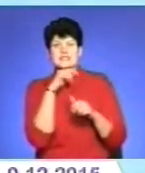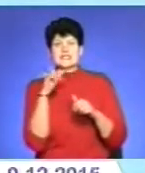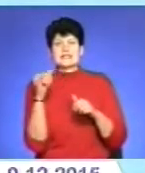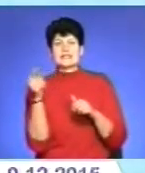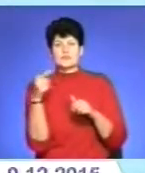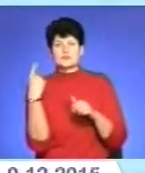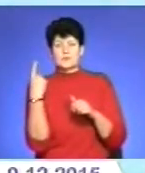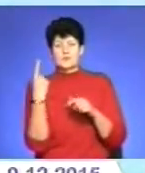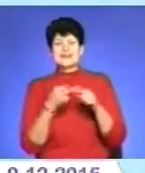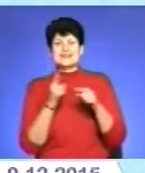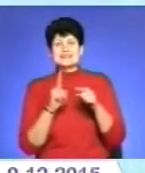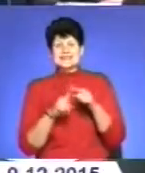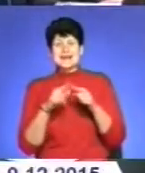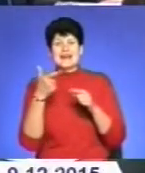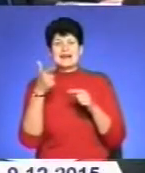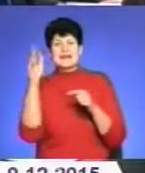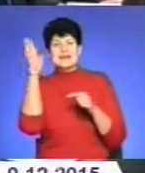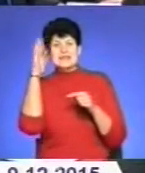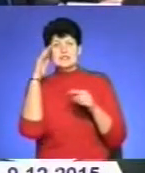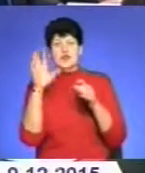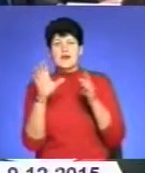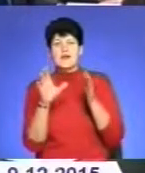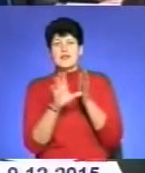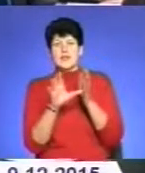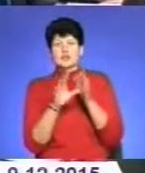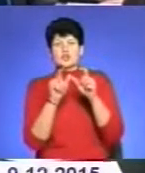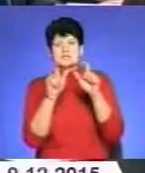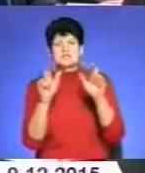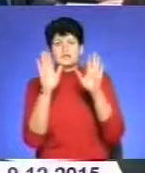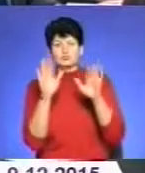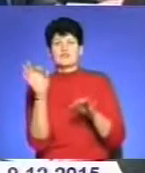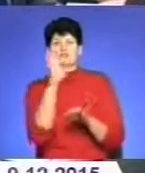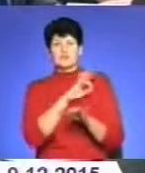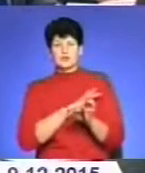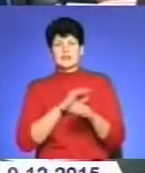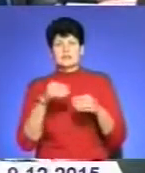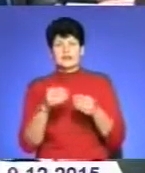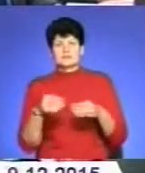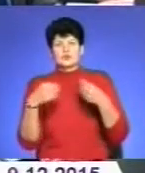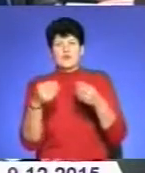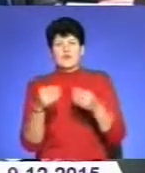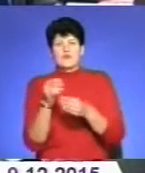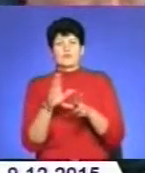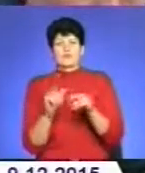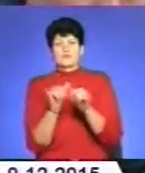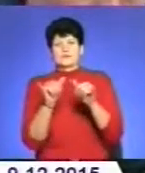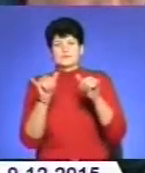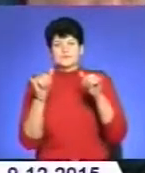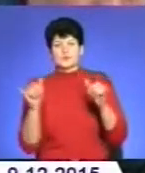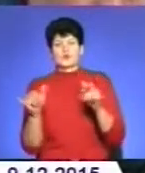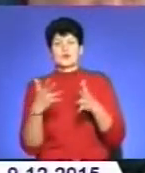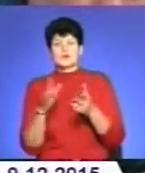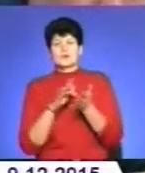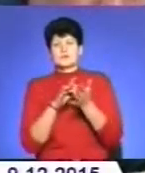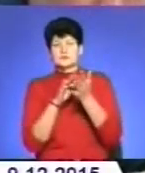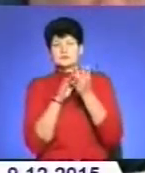обіцяють, що дана гідроелектростанція буде економічно вигідною, а також дасть поштовх у туристичну та екологічну галузі. Аналогічні гідроспоруди